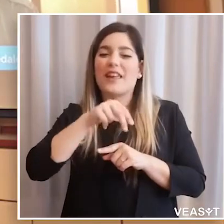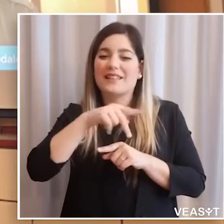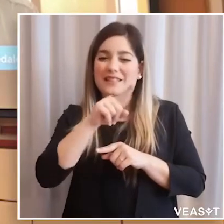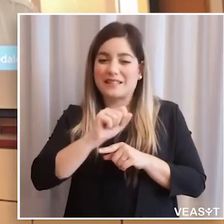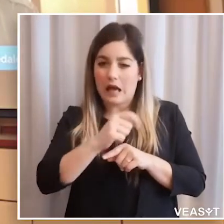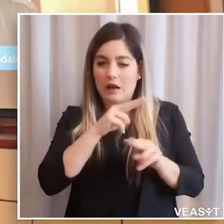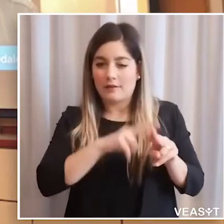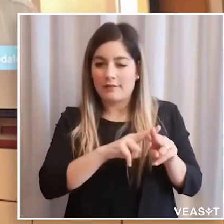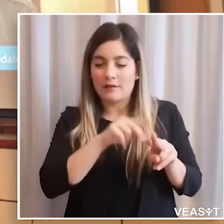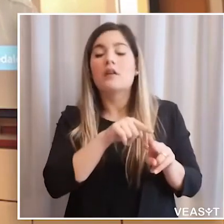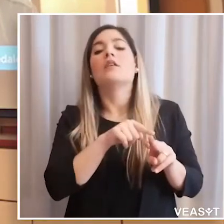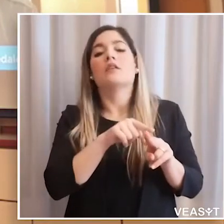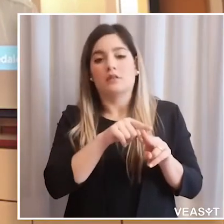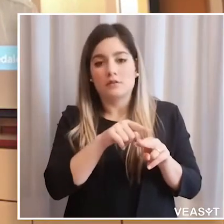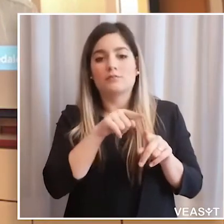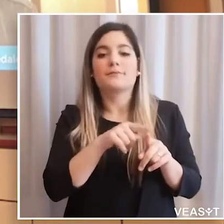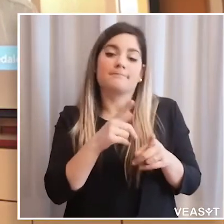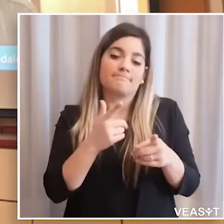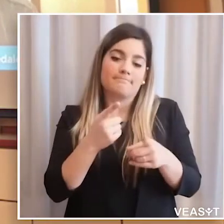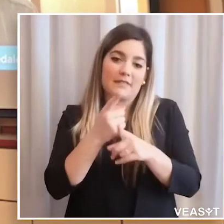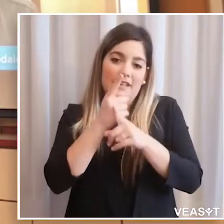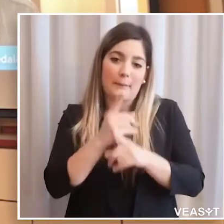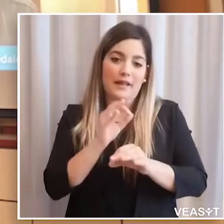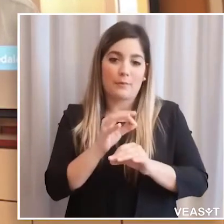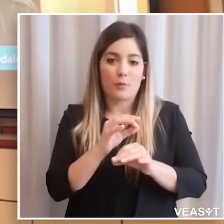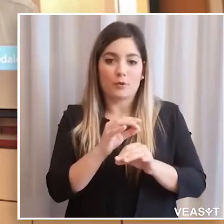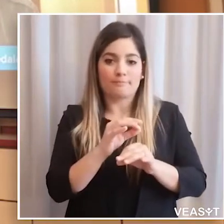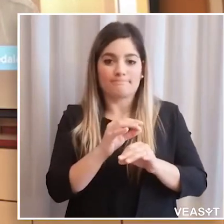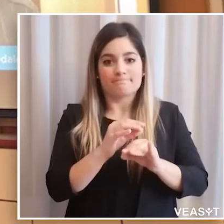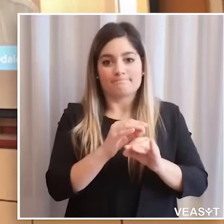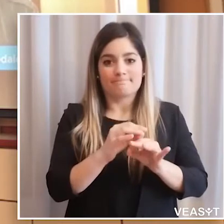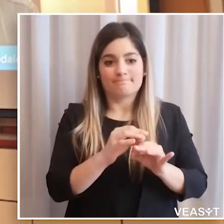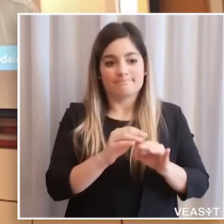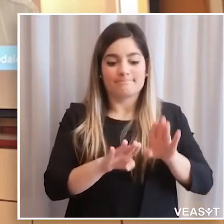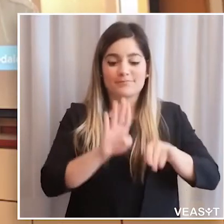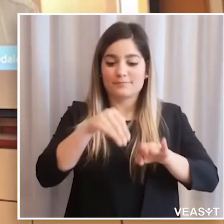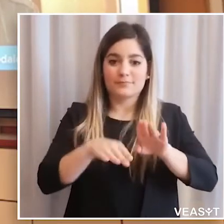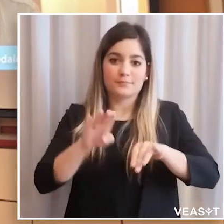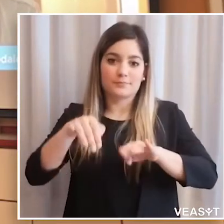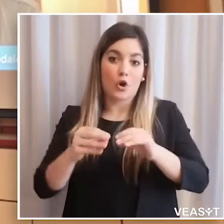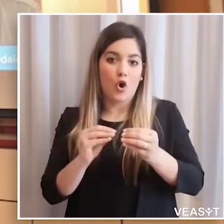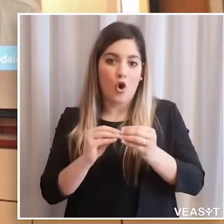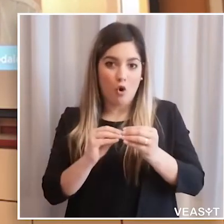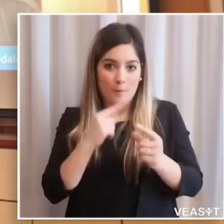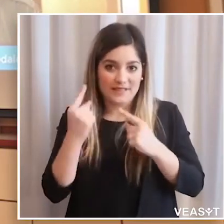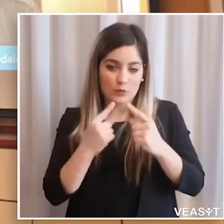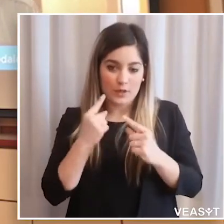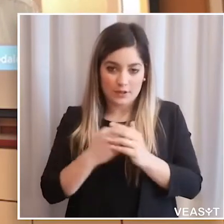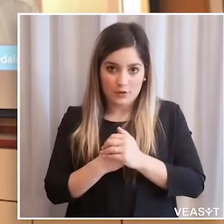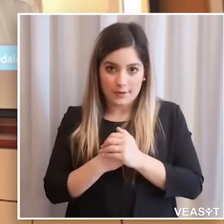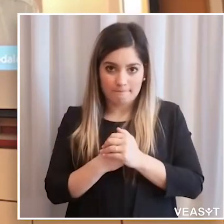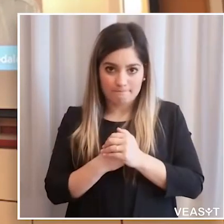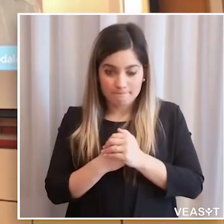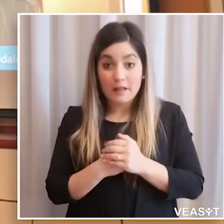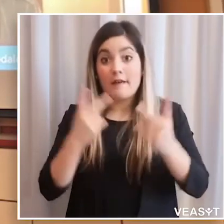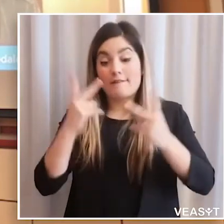stiamo facendo funzionare nell'ospedale di San Bonifacio, crescono gli uni in funzione della diminuzione degli